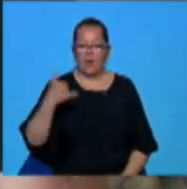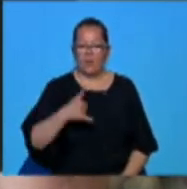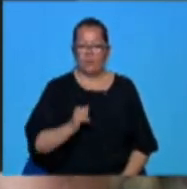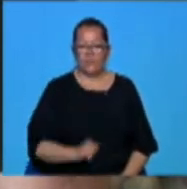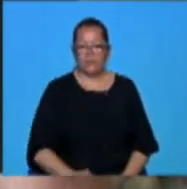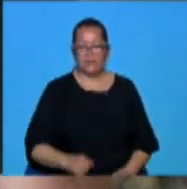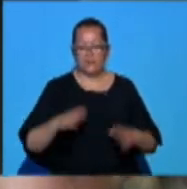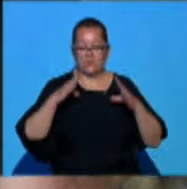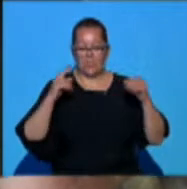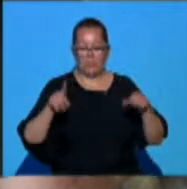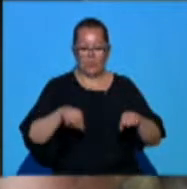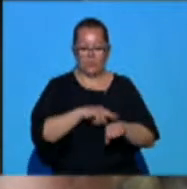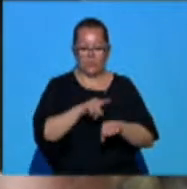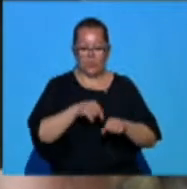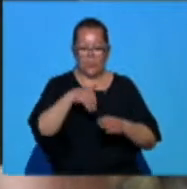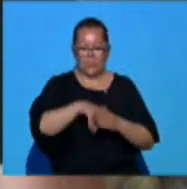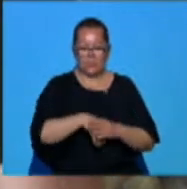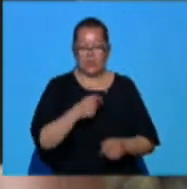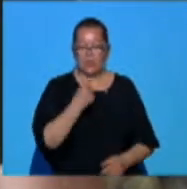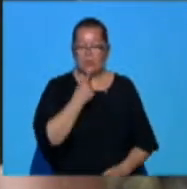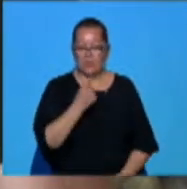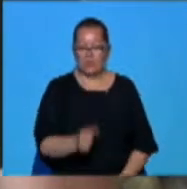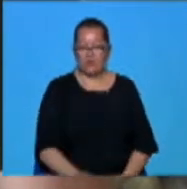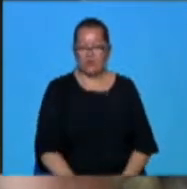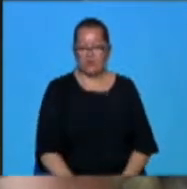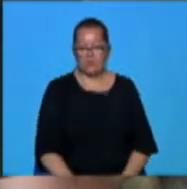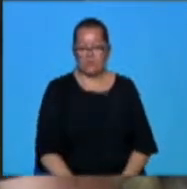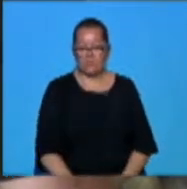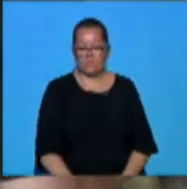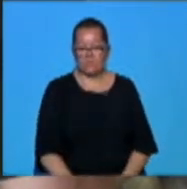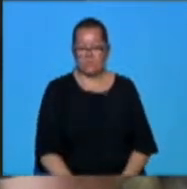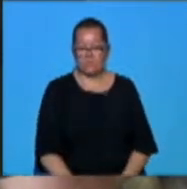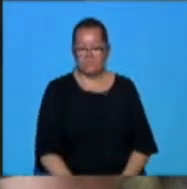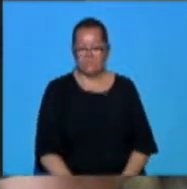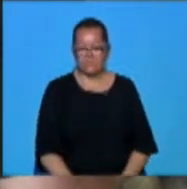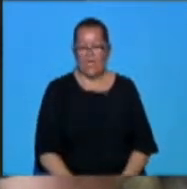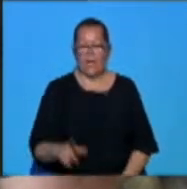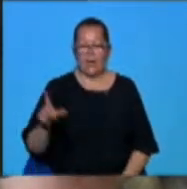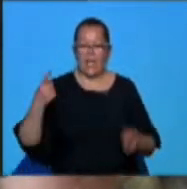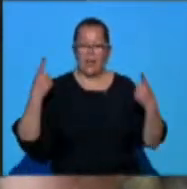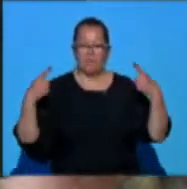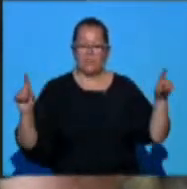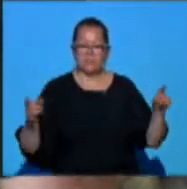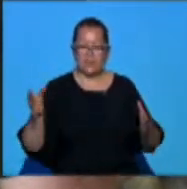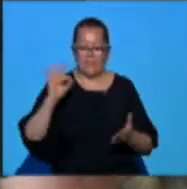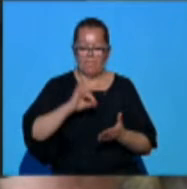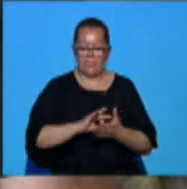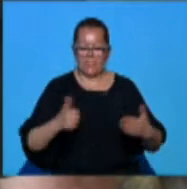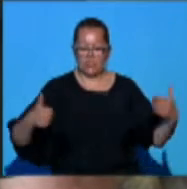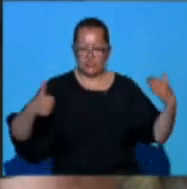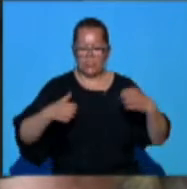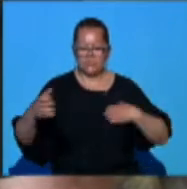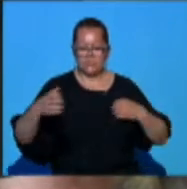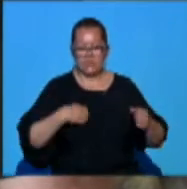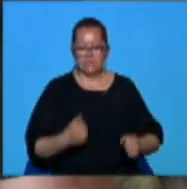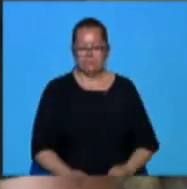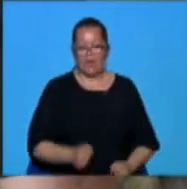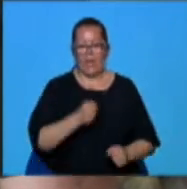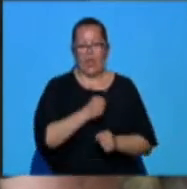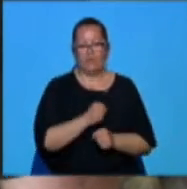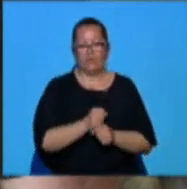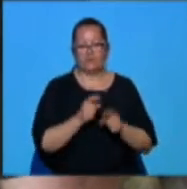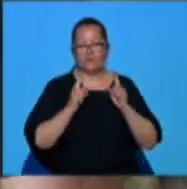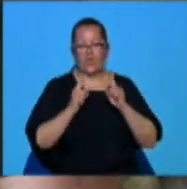foarte des în ultimii ani, numai în festival au fost prezenți cu șase spectacole, dar au venit și au făcut cursuri cu